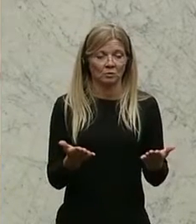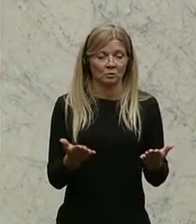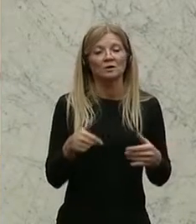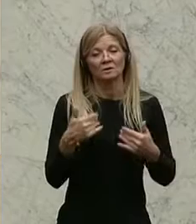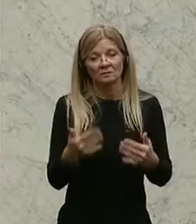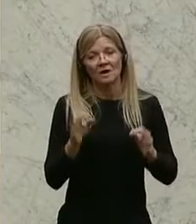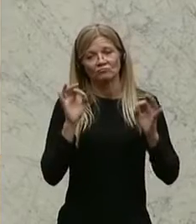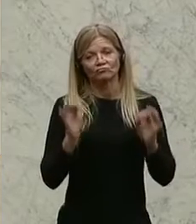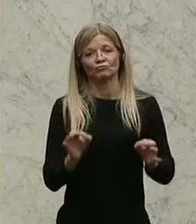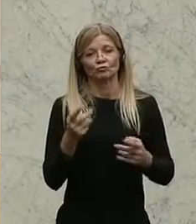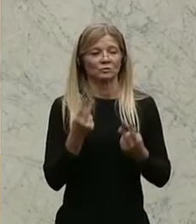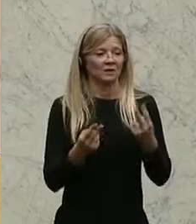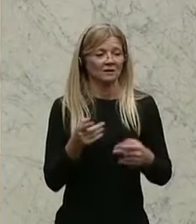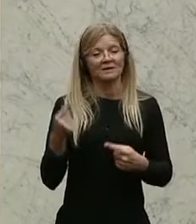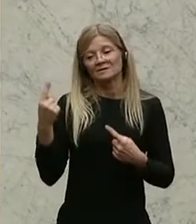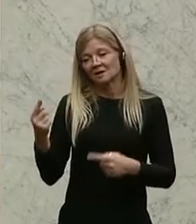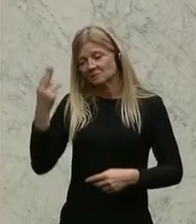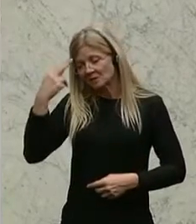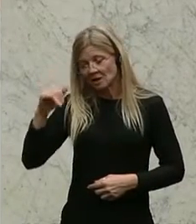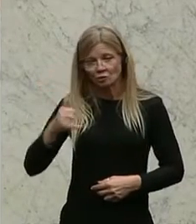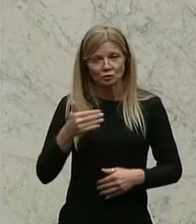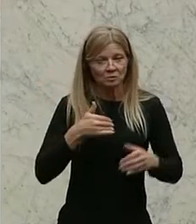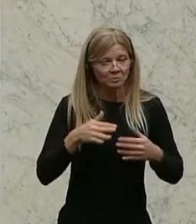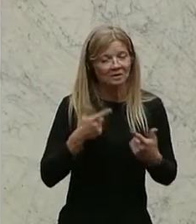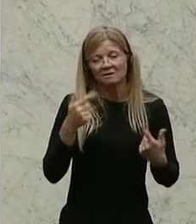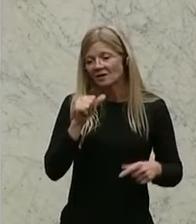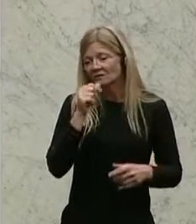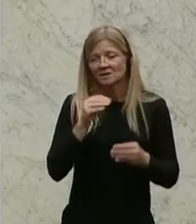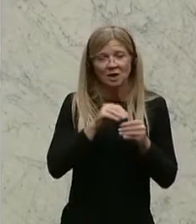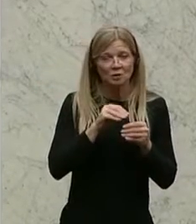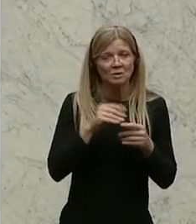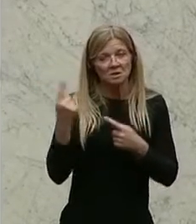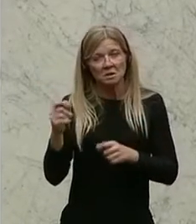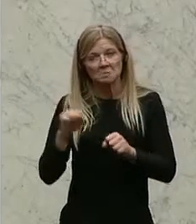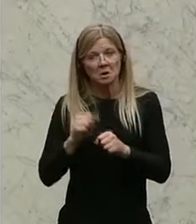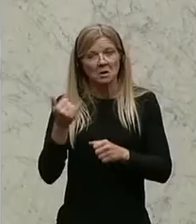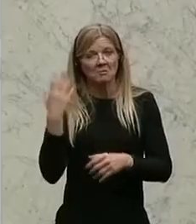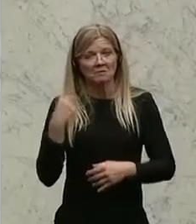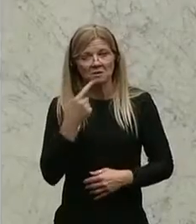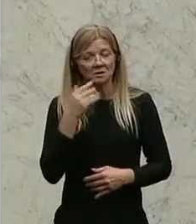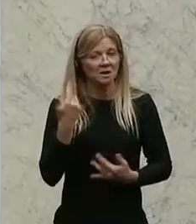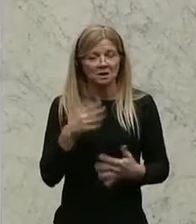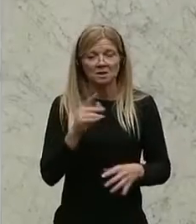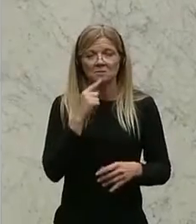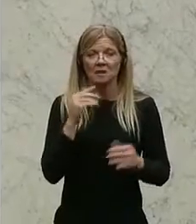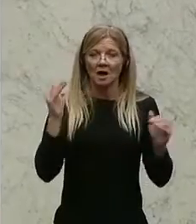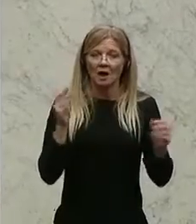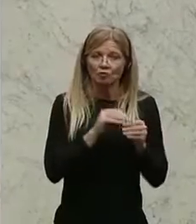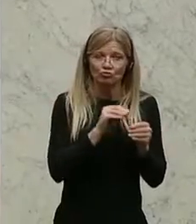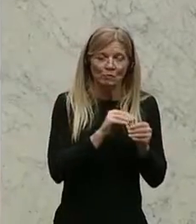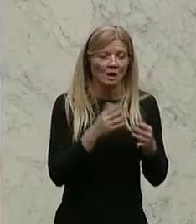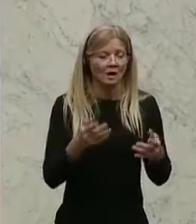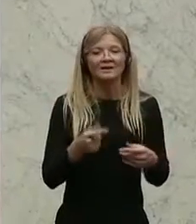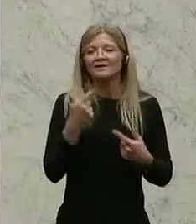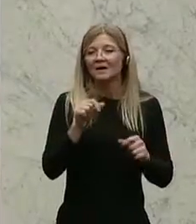Personaleinsparungen mehr geben. Sie haben das selbst ja auch immer wieder betont. Sie werden das nicht mehr mittragen. Es darf keine Engpässe bei der Ausbildung geben, weder bei